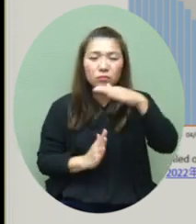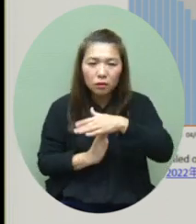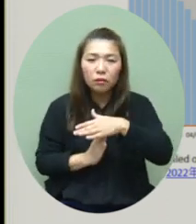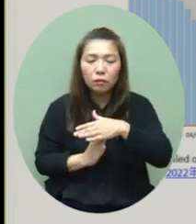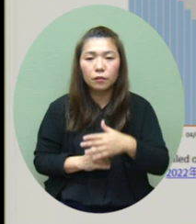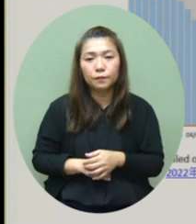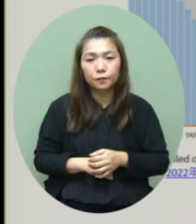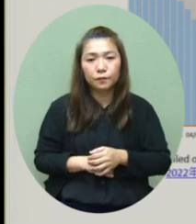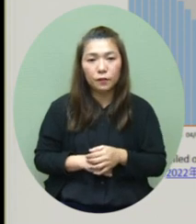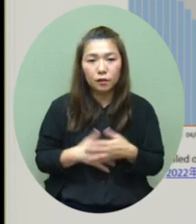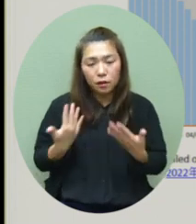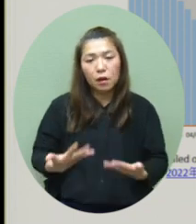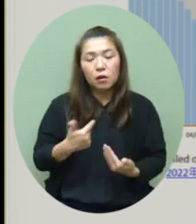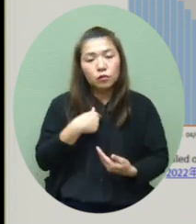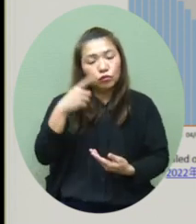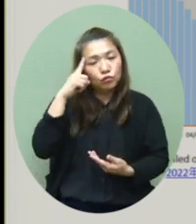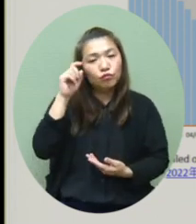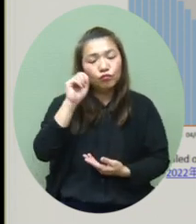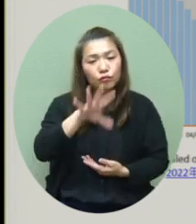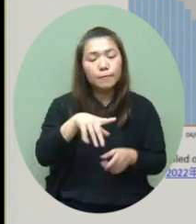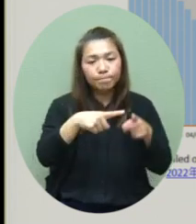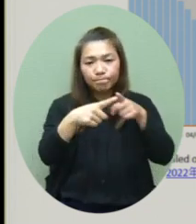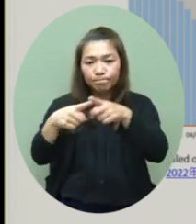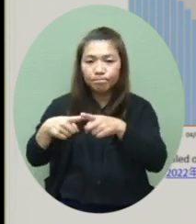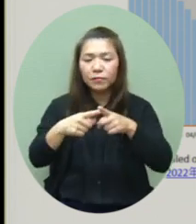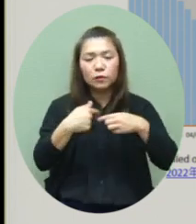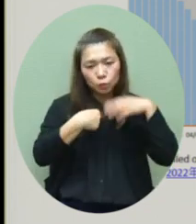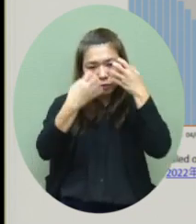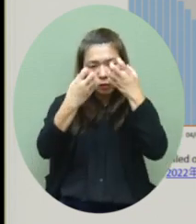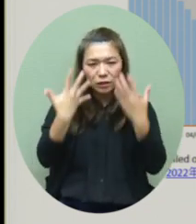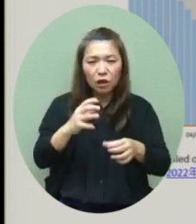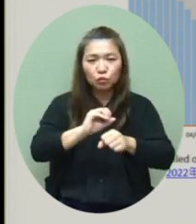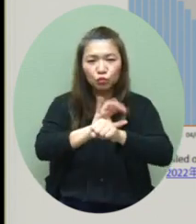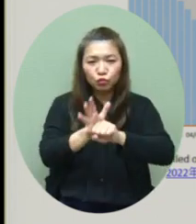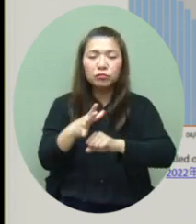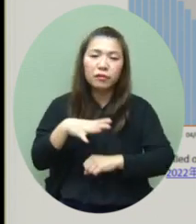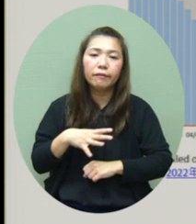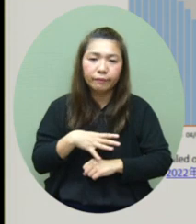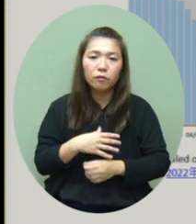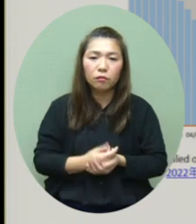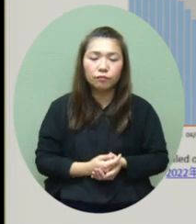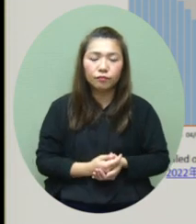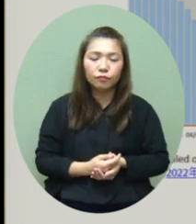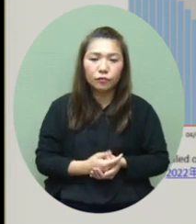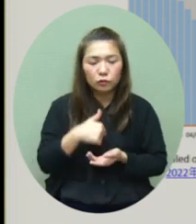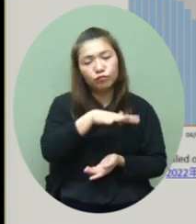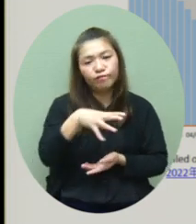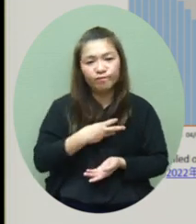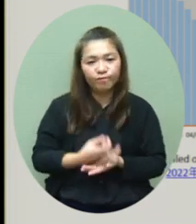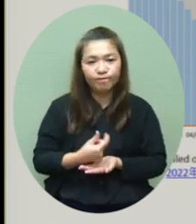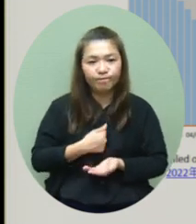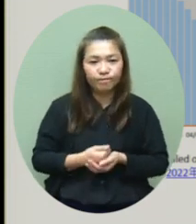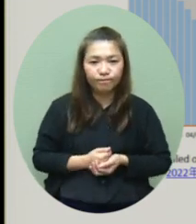的所以在这里其实都希望各位市民都要留意现在疫情的情况所以要小心